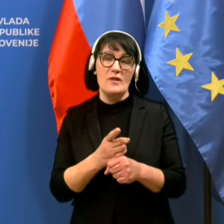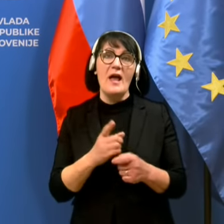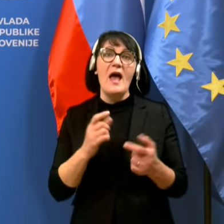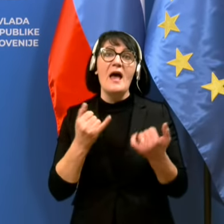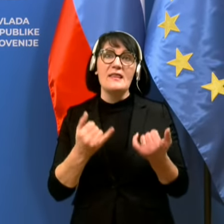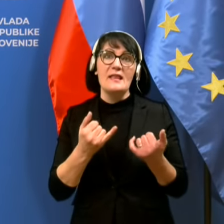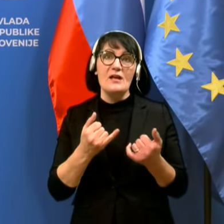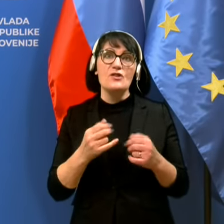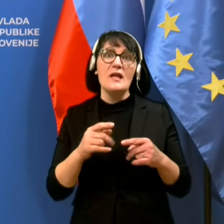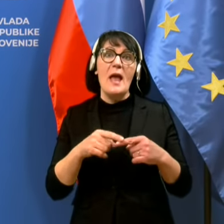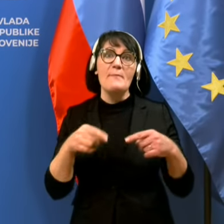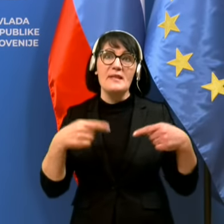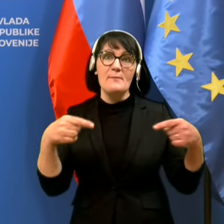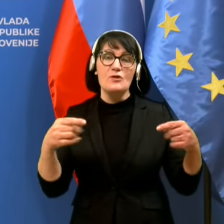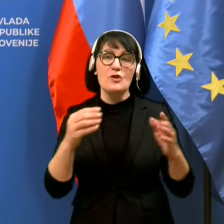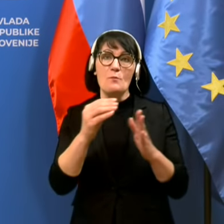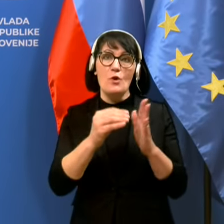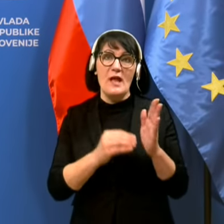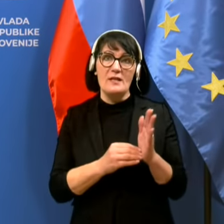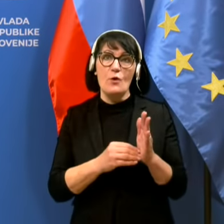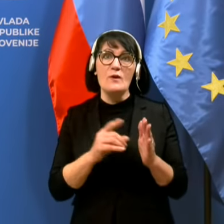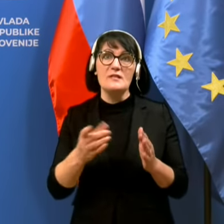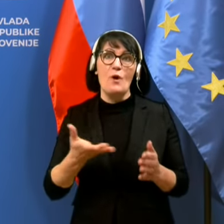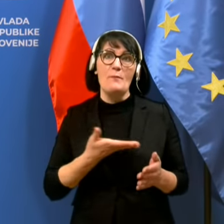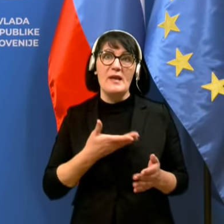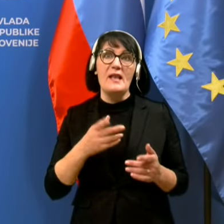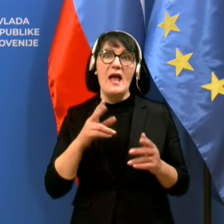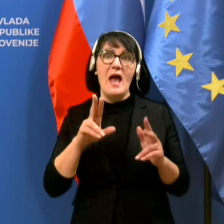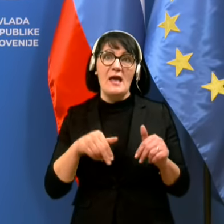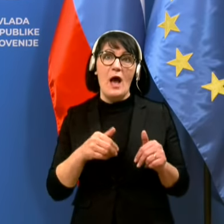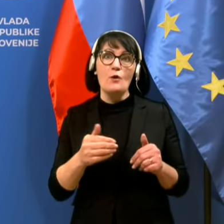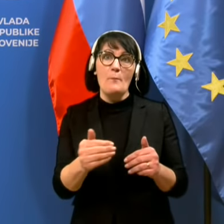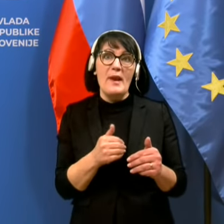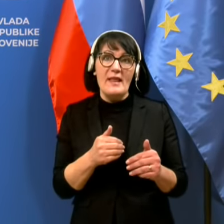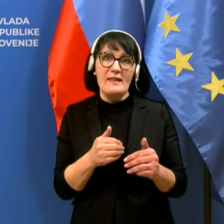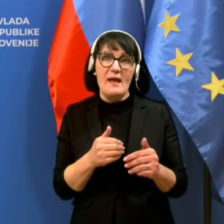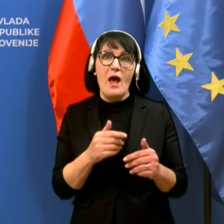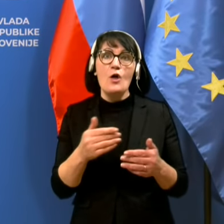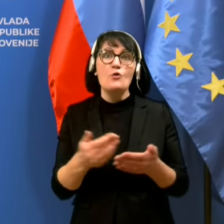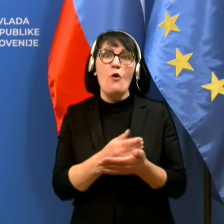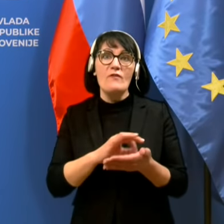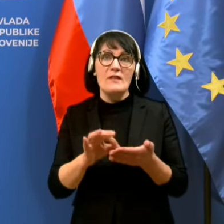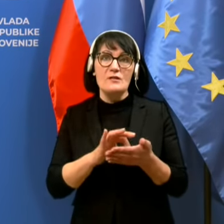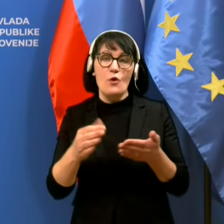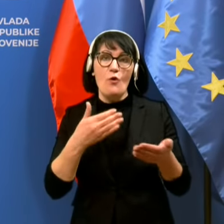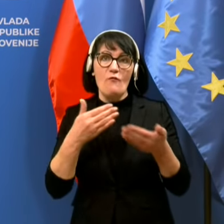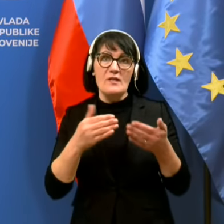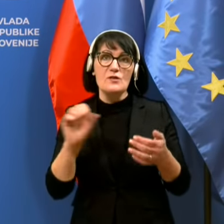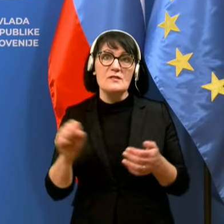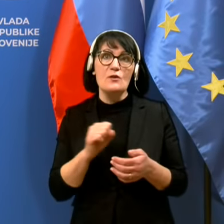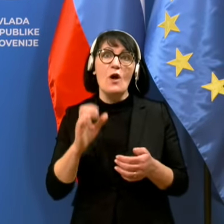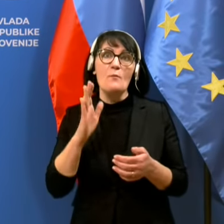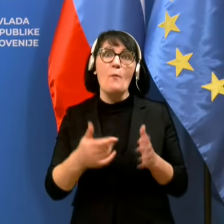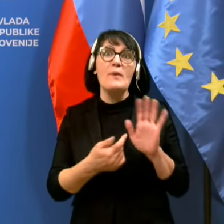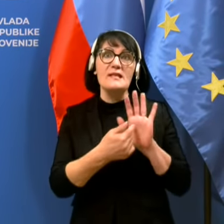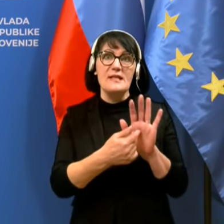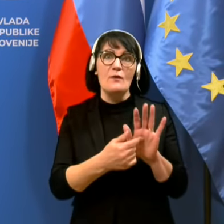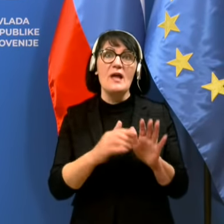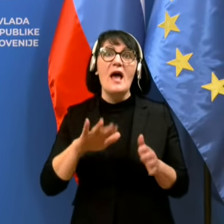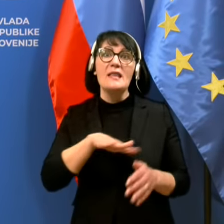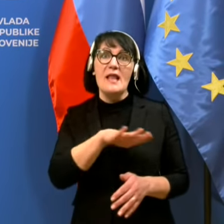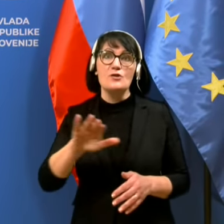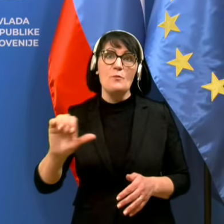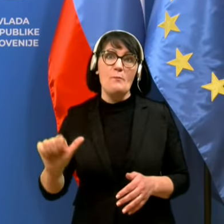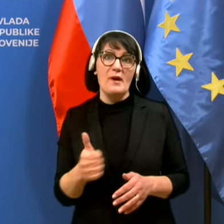tiče današnjih epidemioloških podatkov, smo jih prejeli ravno tik pred novinarsko konferenco, zato jih bo predstavil naš prvi